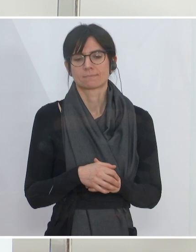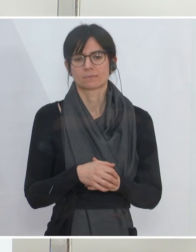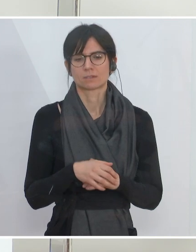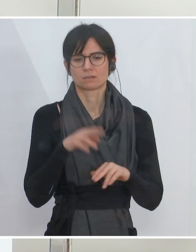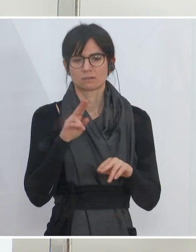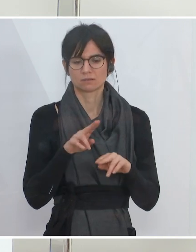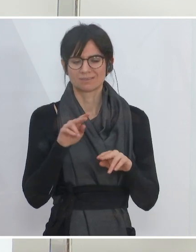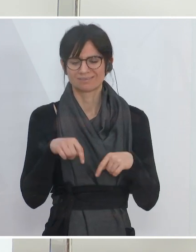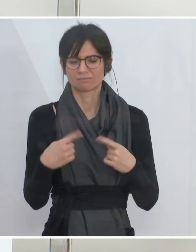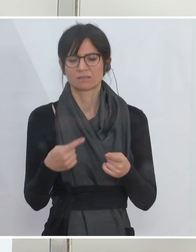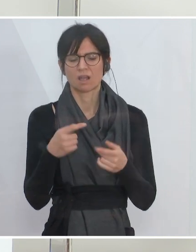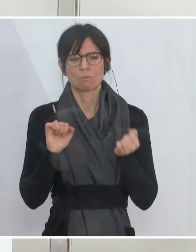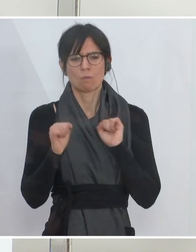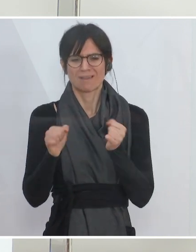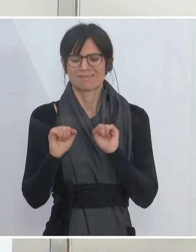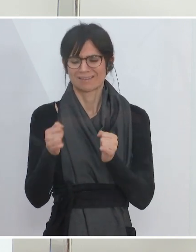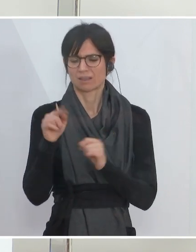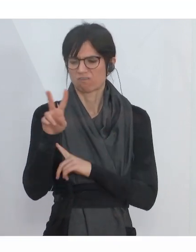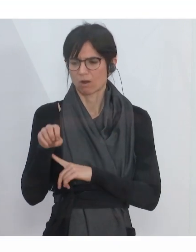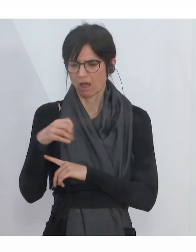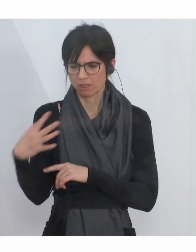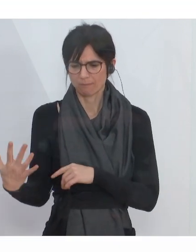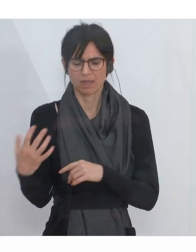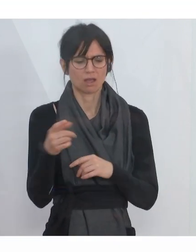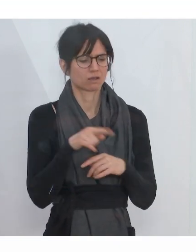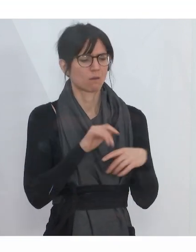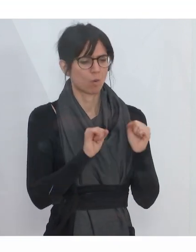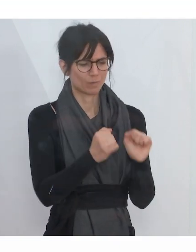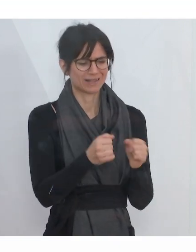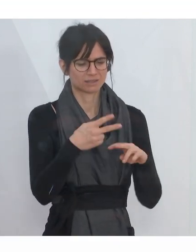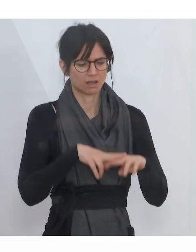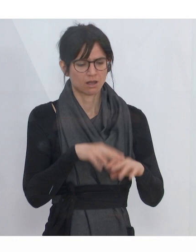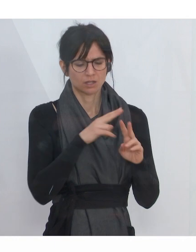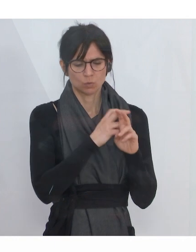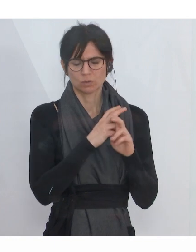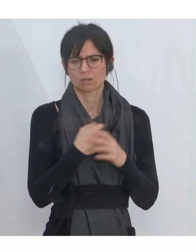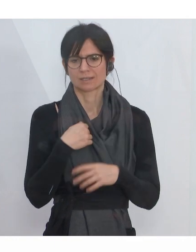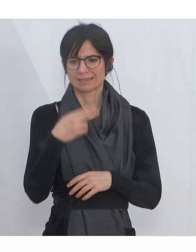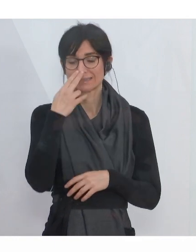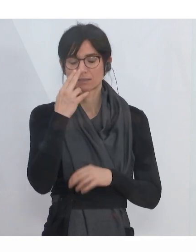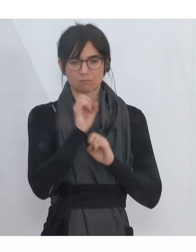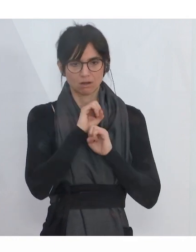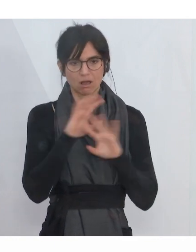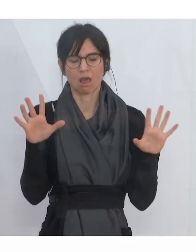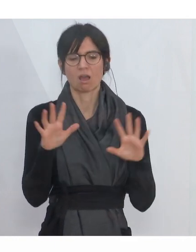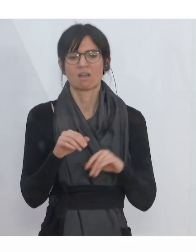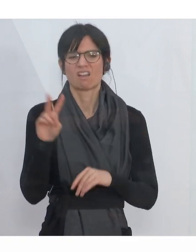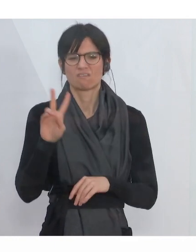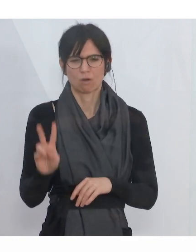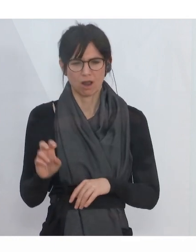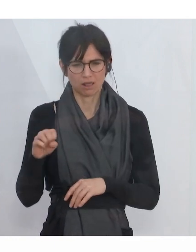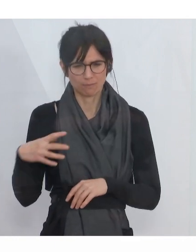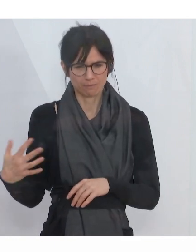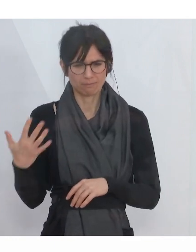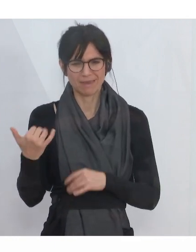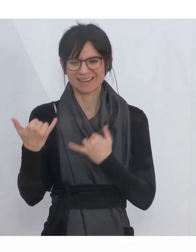verglichen haben, die Mobilitätsdaten aus Vorarlberg mit denen aus dem Rest von Österreich. Und hier sieht man sehr klar, dass Vorarlberg, die